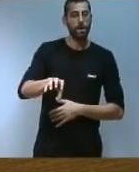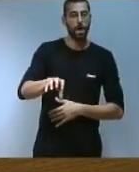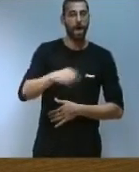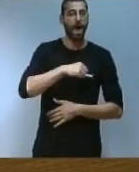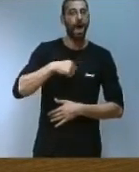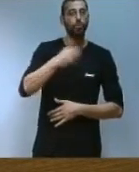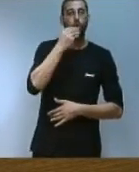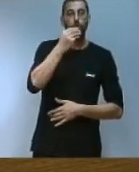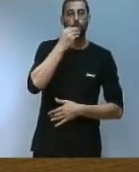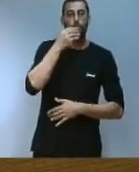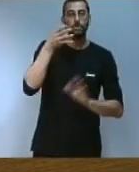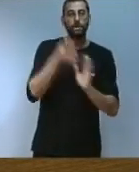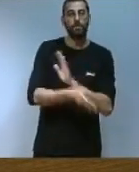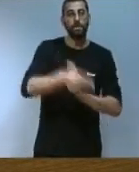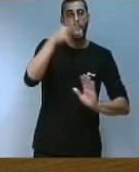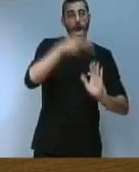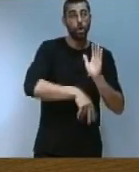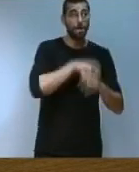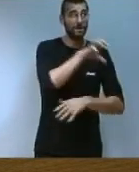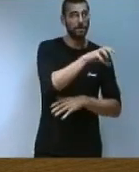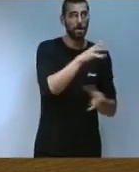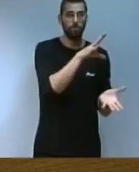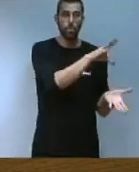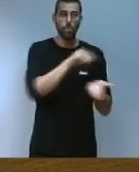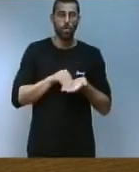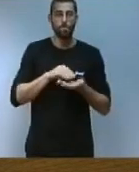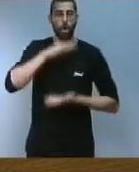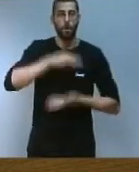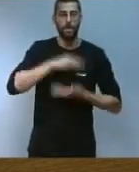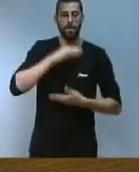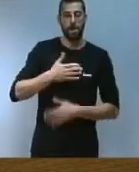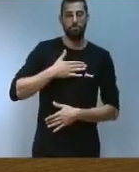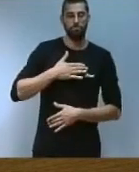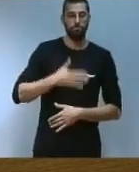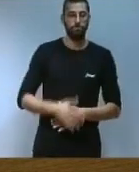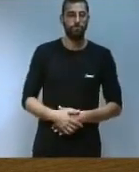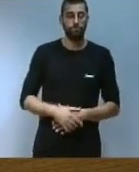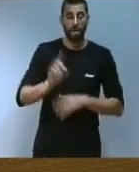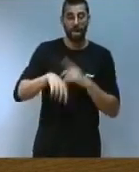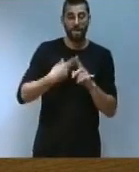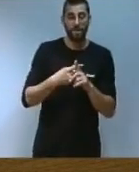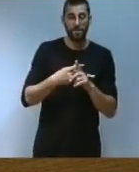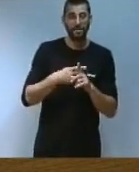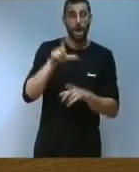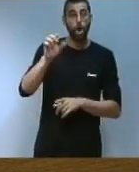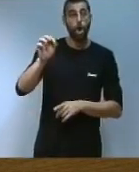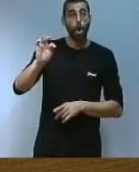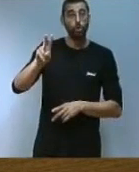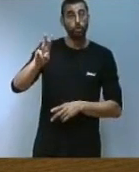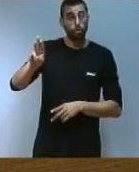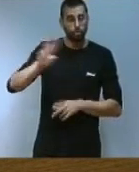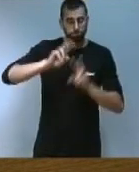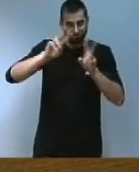la norma estatal dins de les nostres competències. A més, d'acord amb la recent modificació de l'AloTub on s